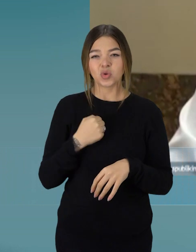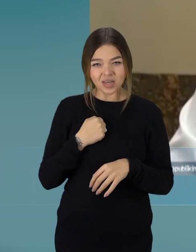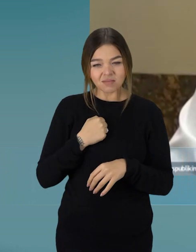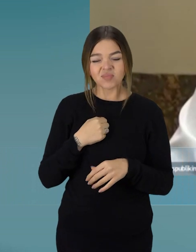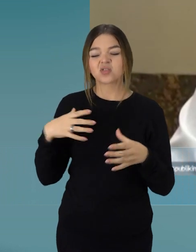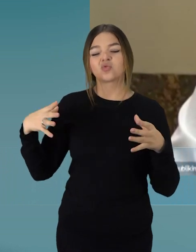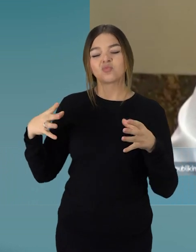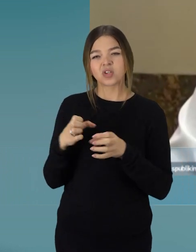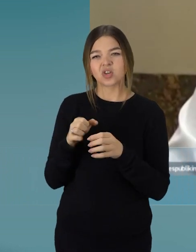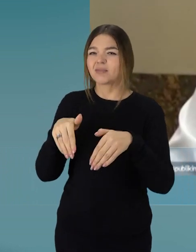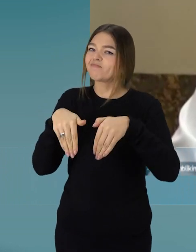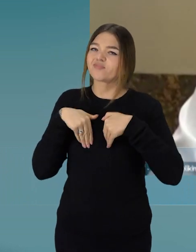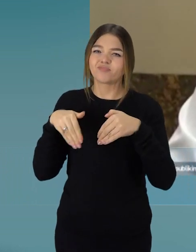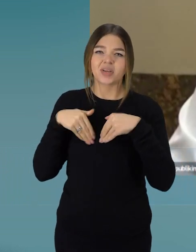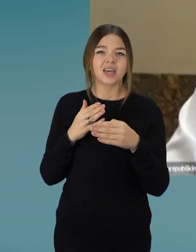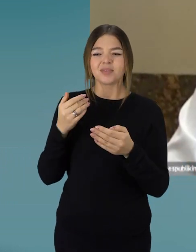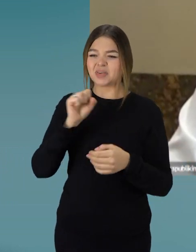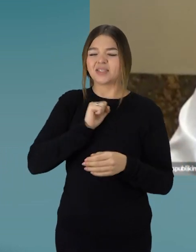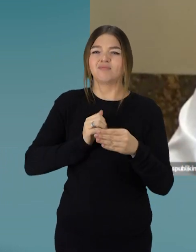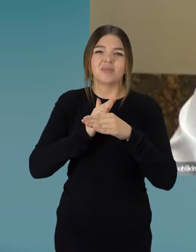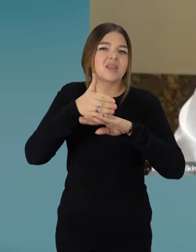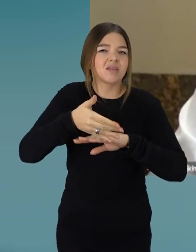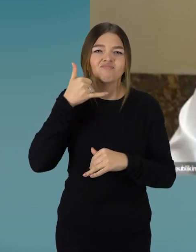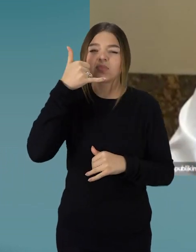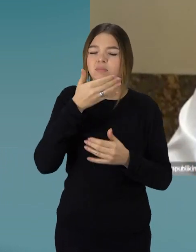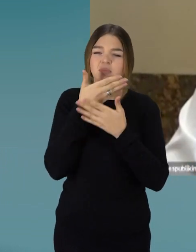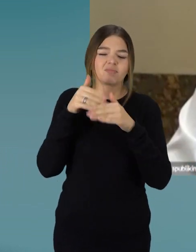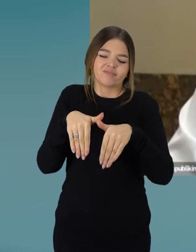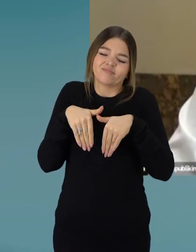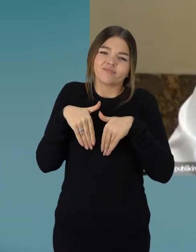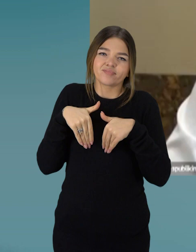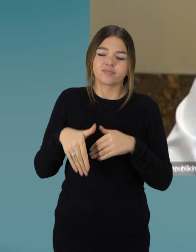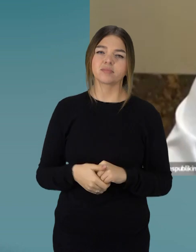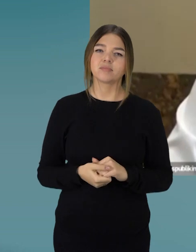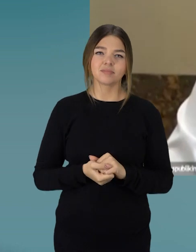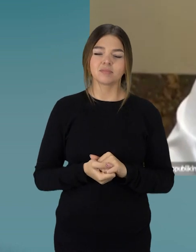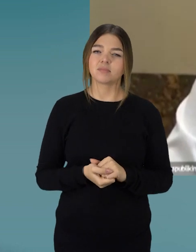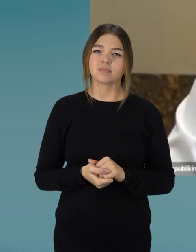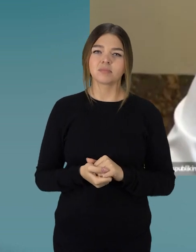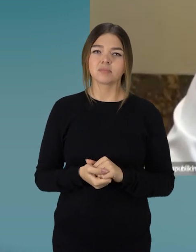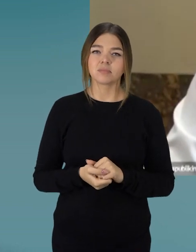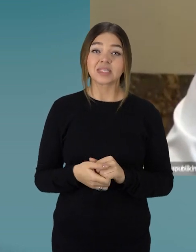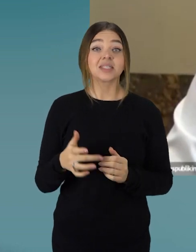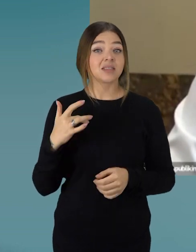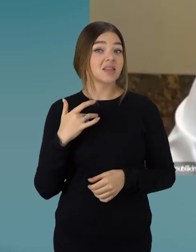lygomis. Tai nėra geras dalykas, nėra gera žinia, nes matomai, kad turbūt atsiranda